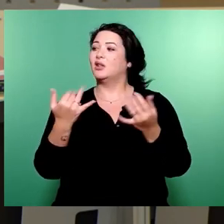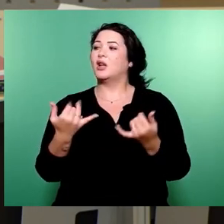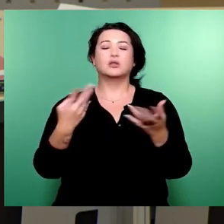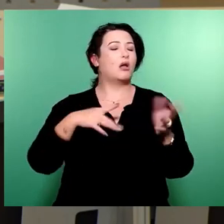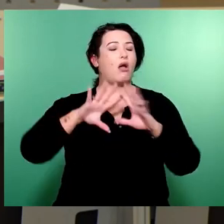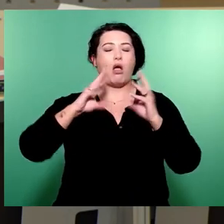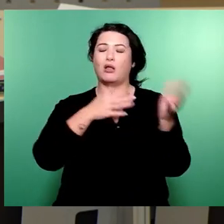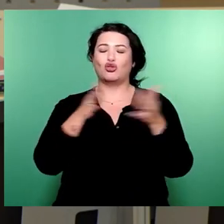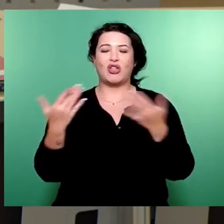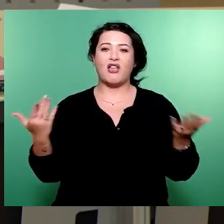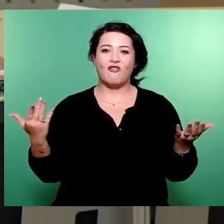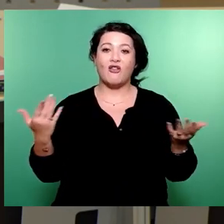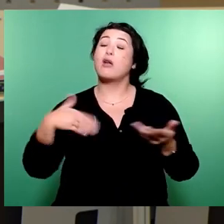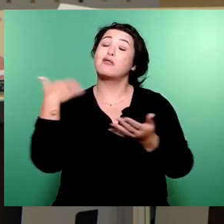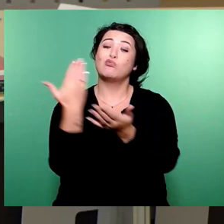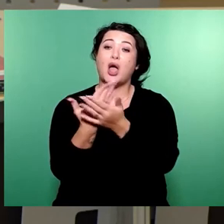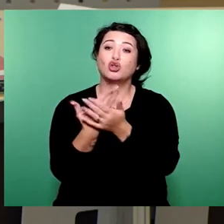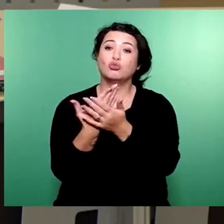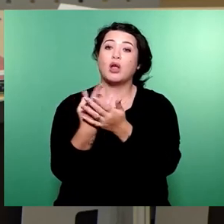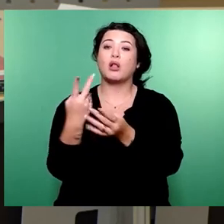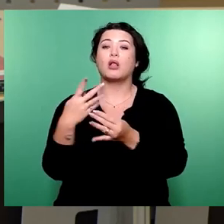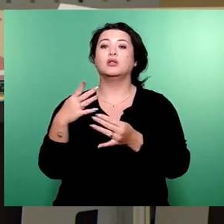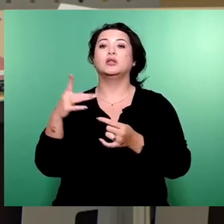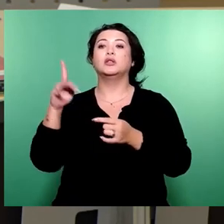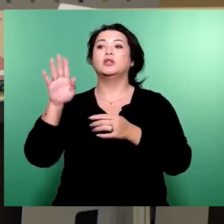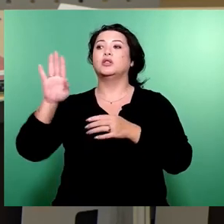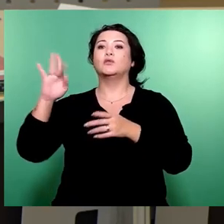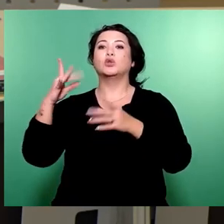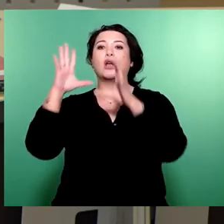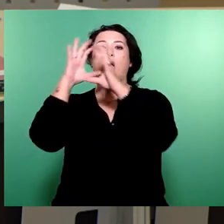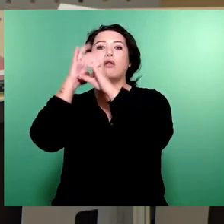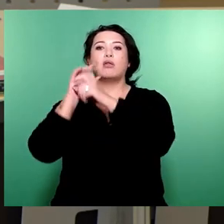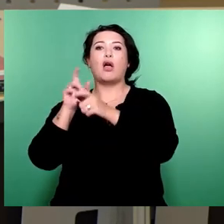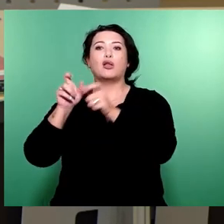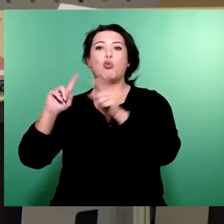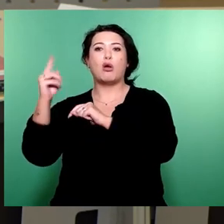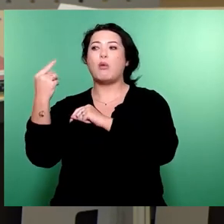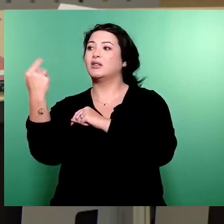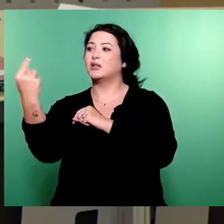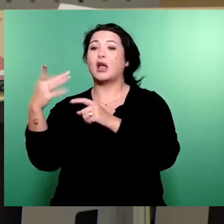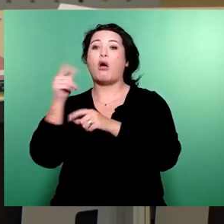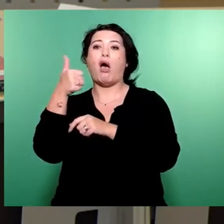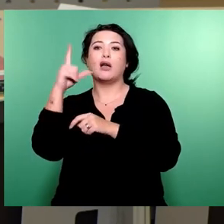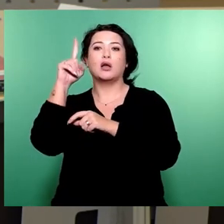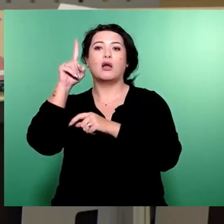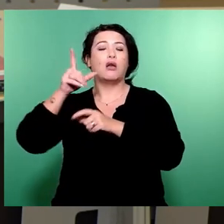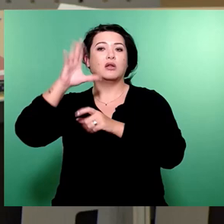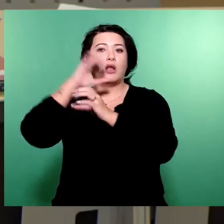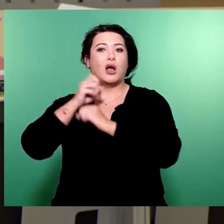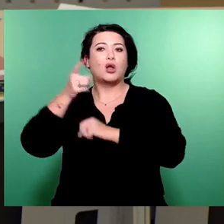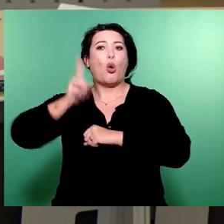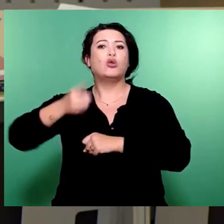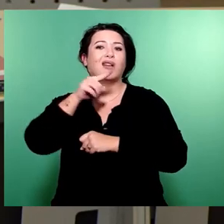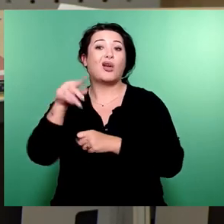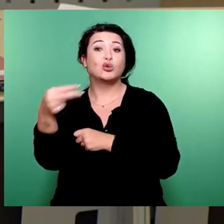gefällig. Magnus Hecht bekommt für seinen Nachtbürgermeister 100.000 Euro. Holger Zastrow, er hat es